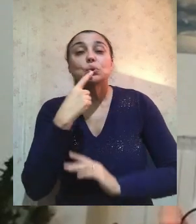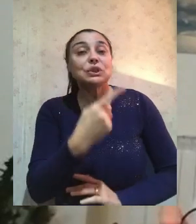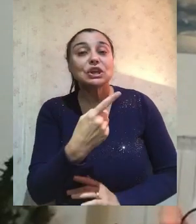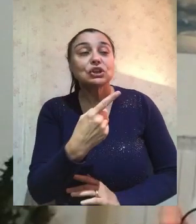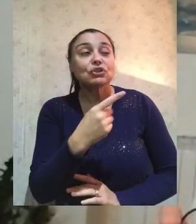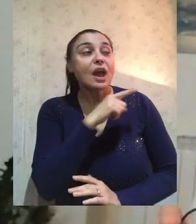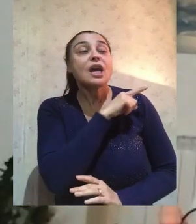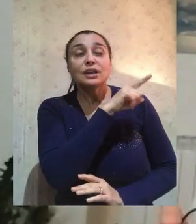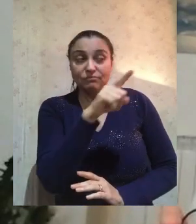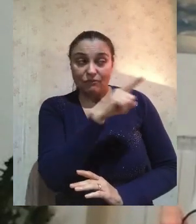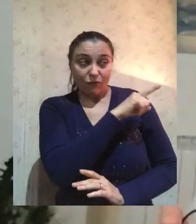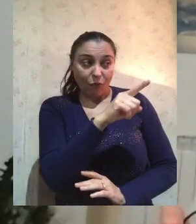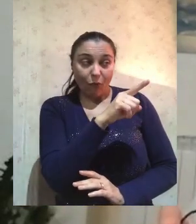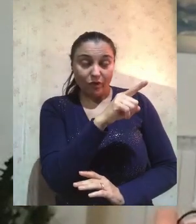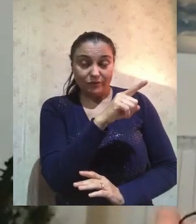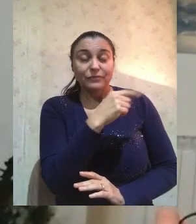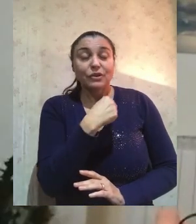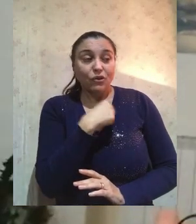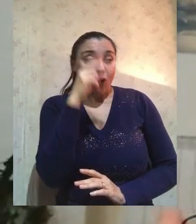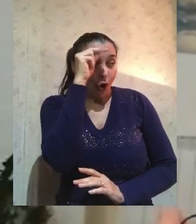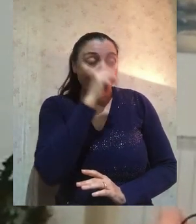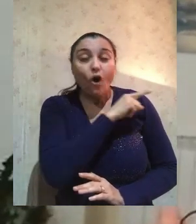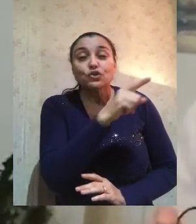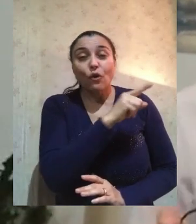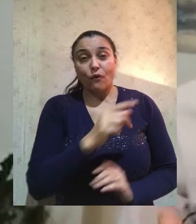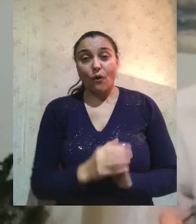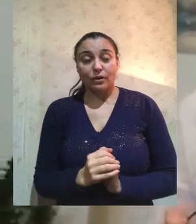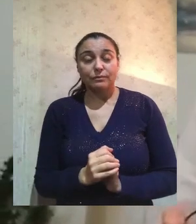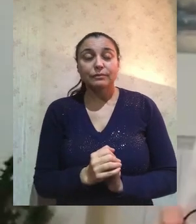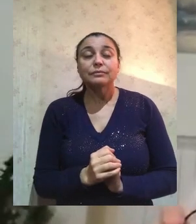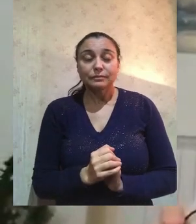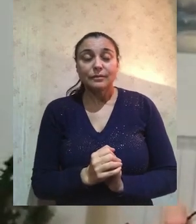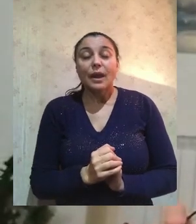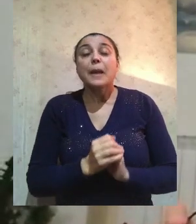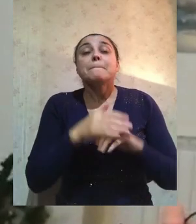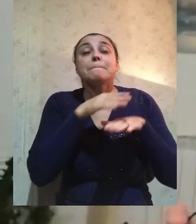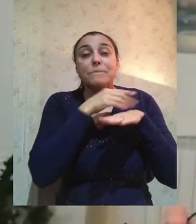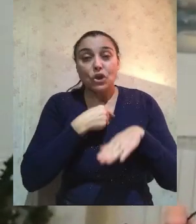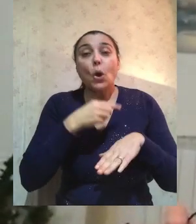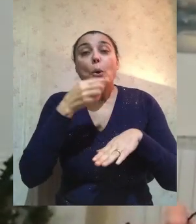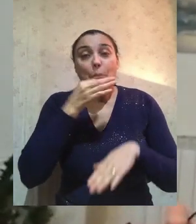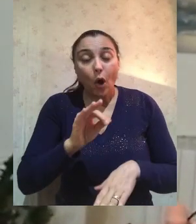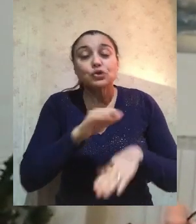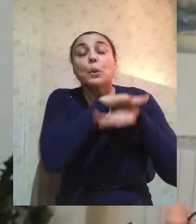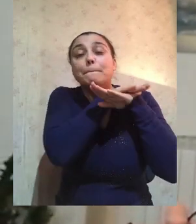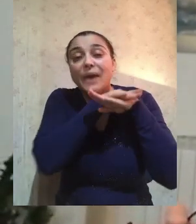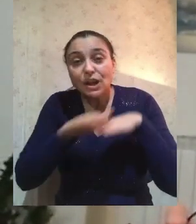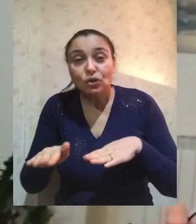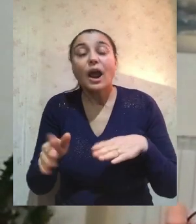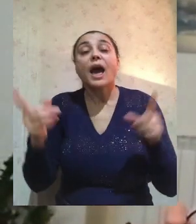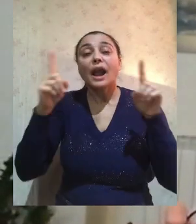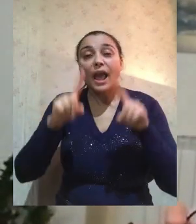che cosa pensate nei vostri cuori? Che cos'è più facile dire i tuoi peccati ti sono perdonati oppure dire alzati e